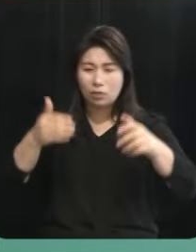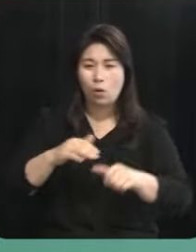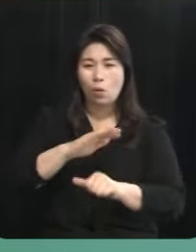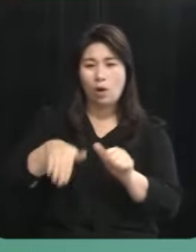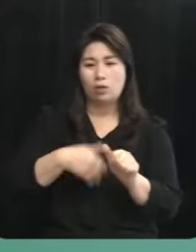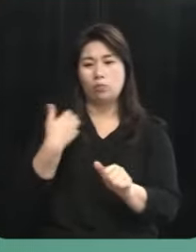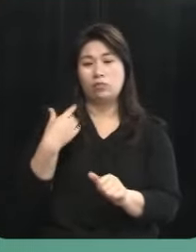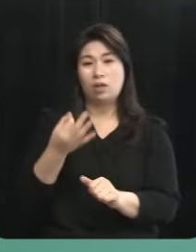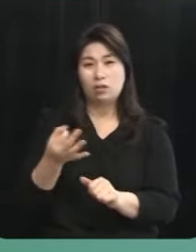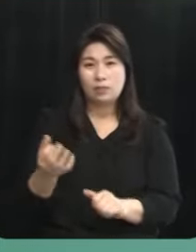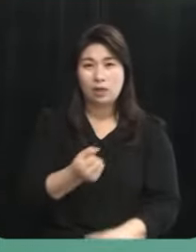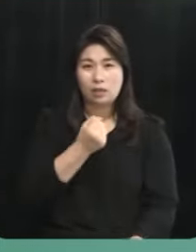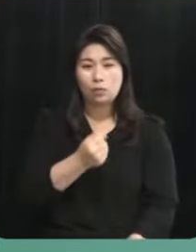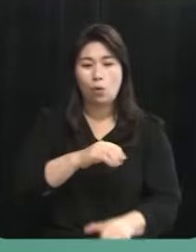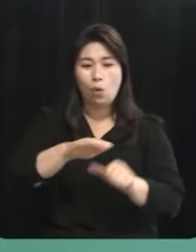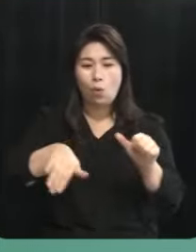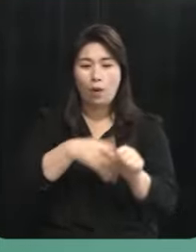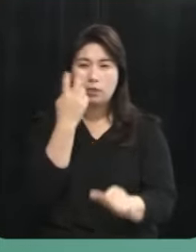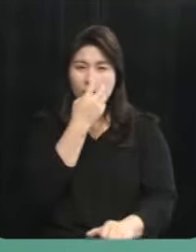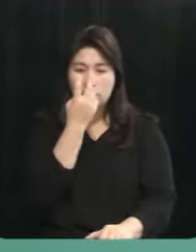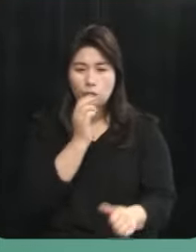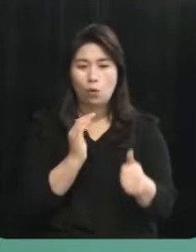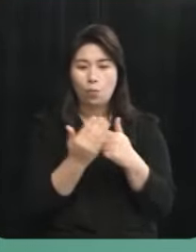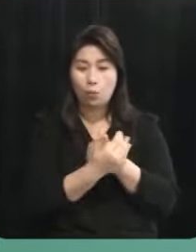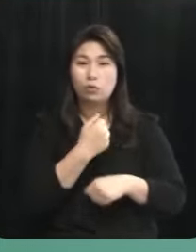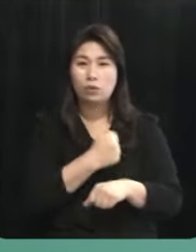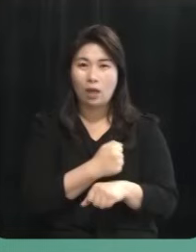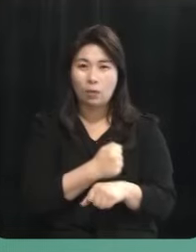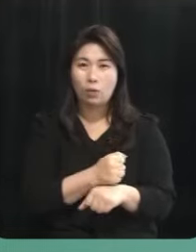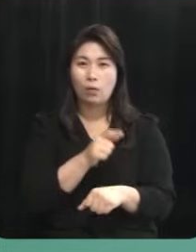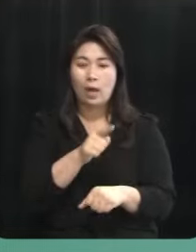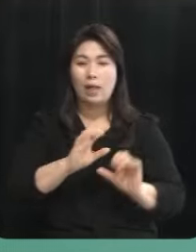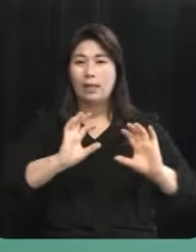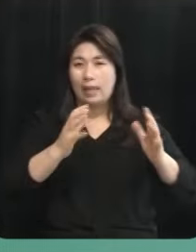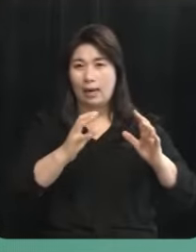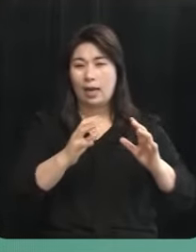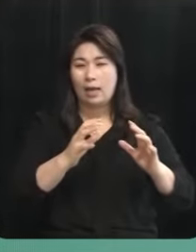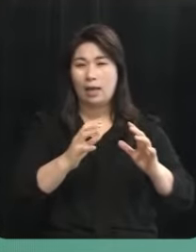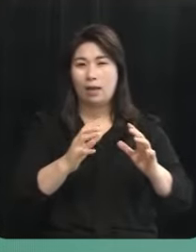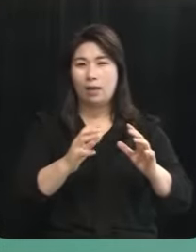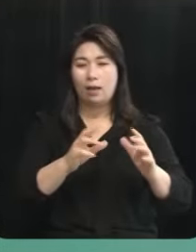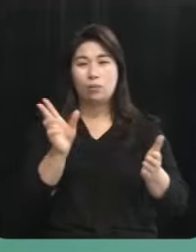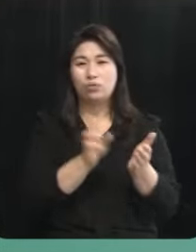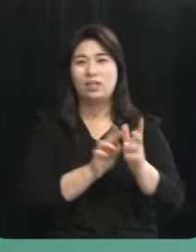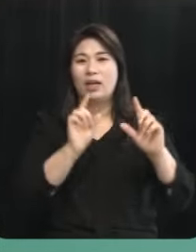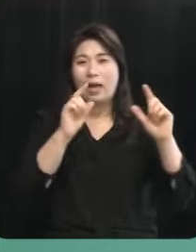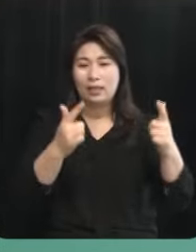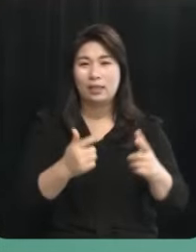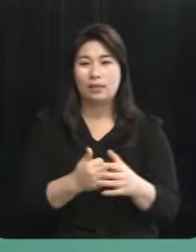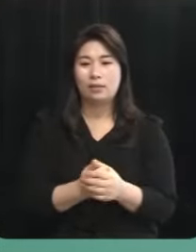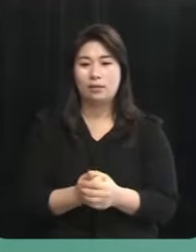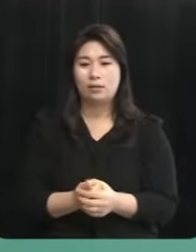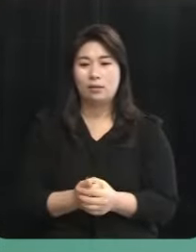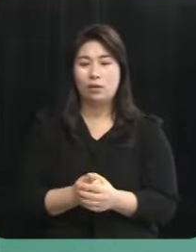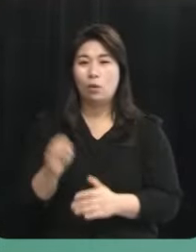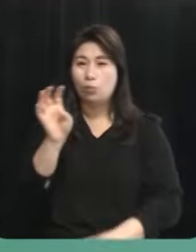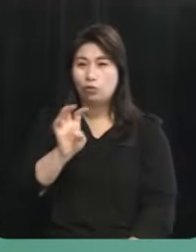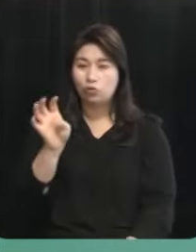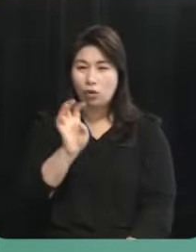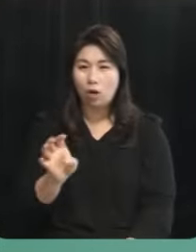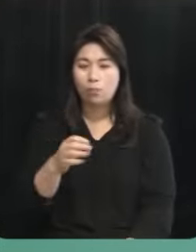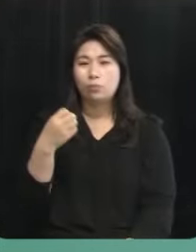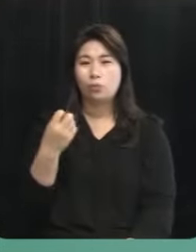통해서 그 환경을 지키고 그리고 이것이 한 나라의 문제가 아닌 유럽과